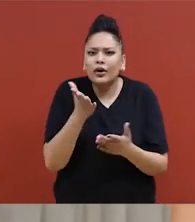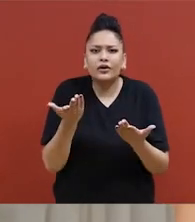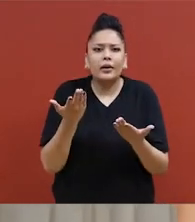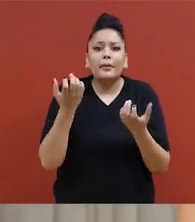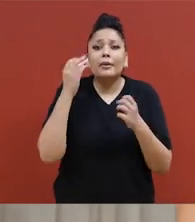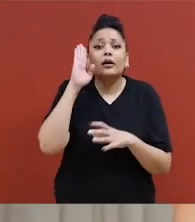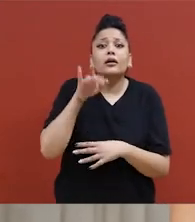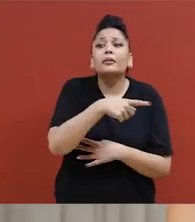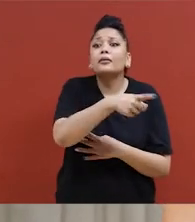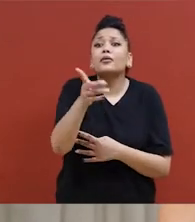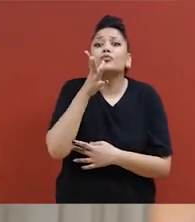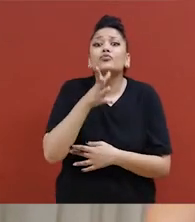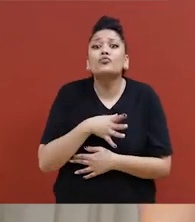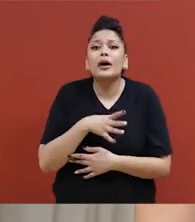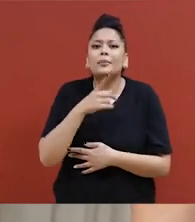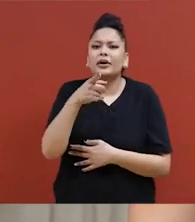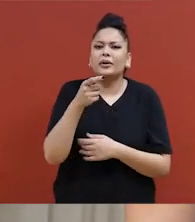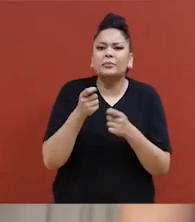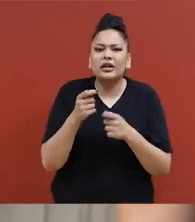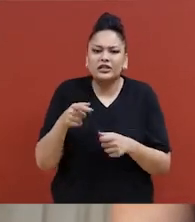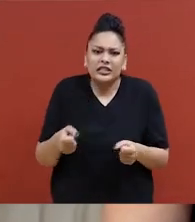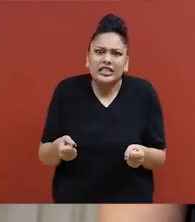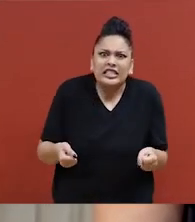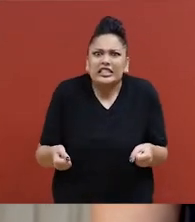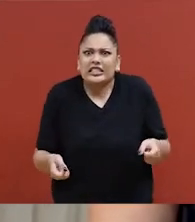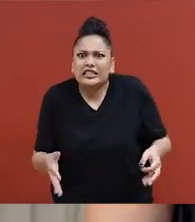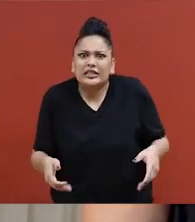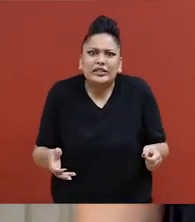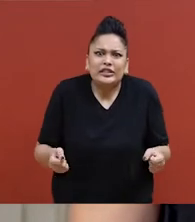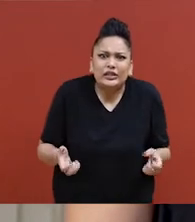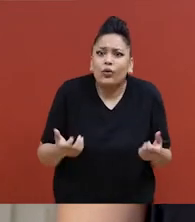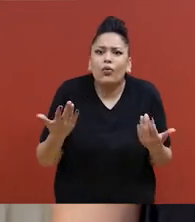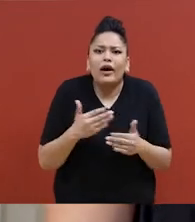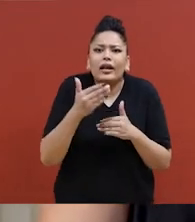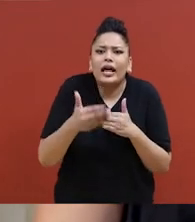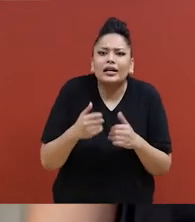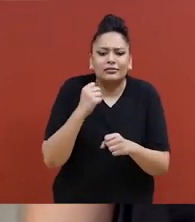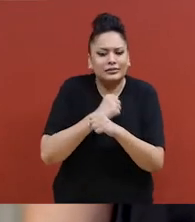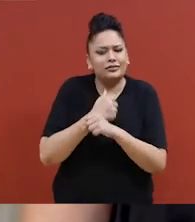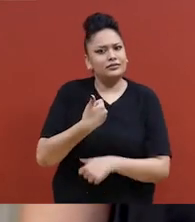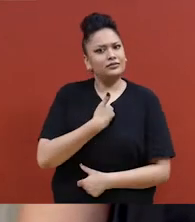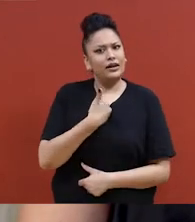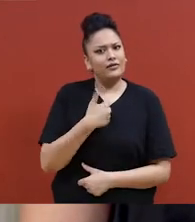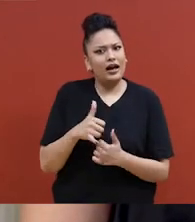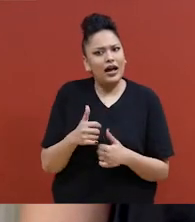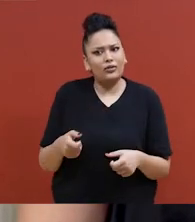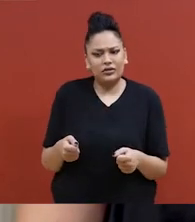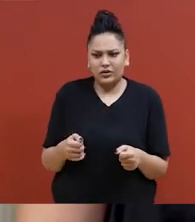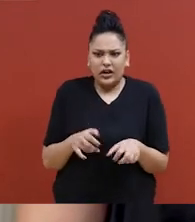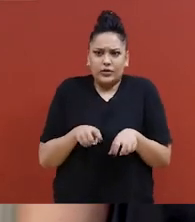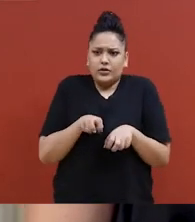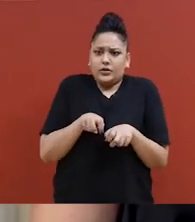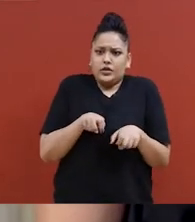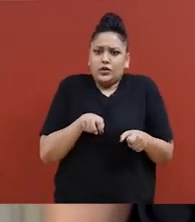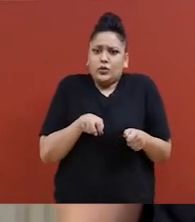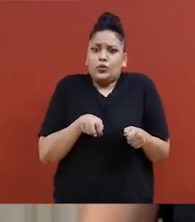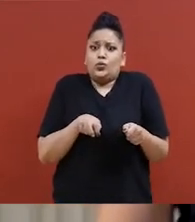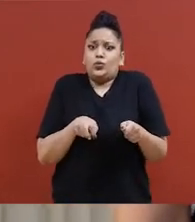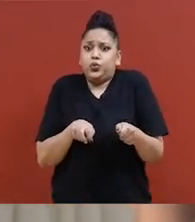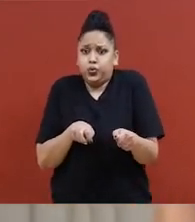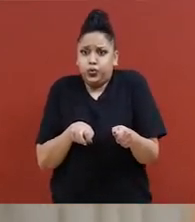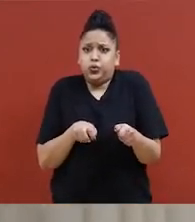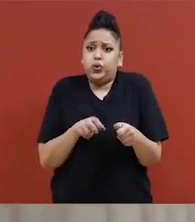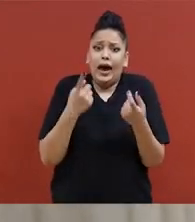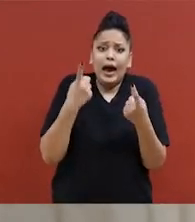Je connais tellement de femmes qui ont des fauteuils roulants motorisés, qui ont manipulé le contrôle pour utiliser le repose-pied pour trancher le tibia de l